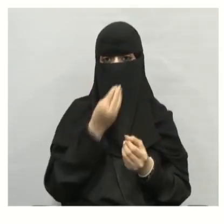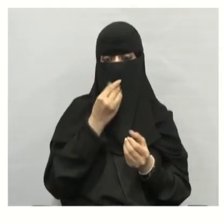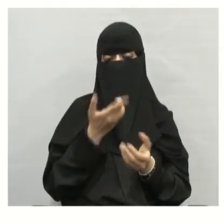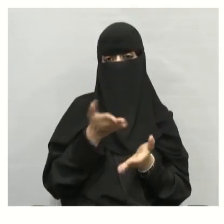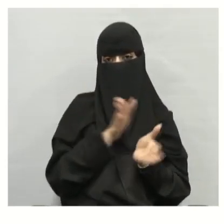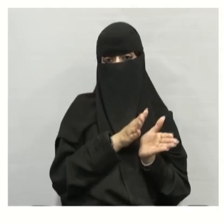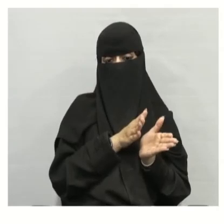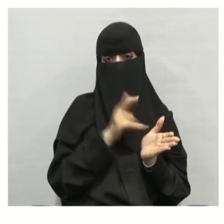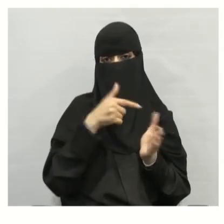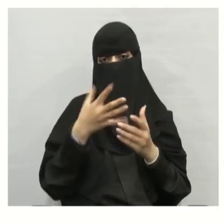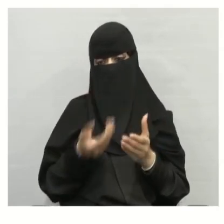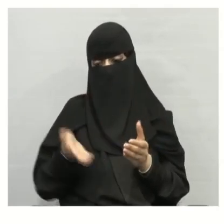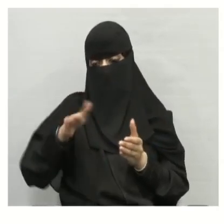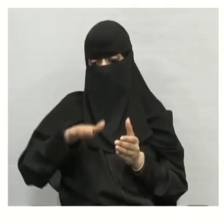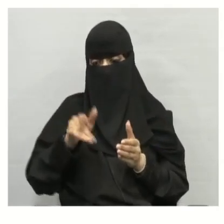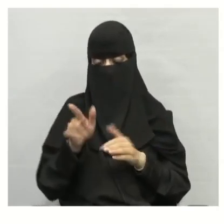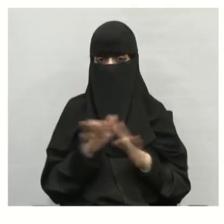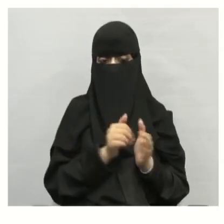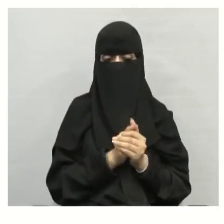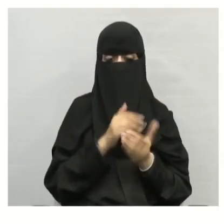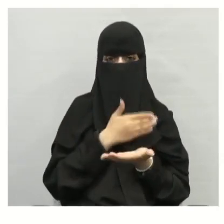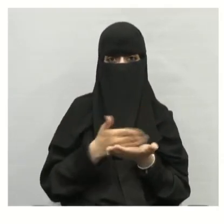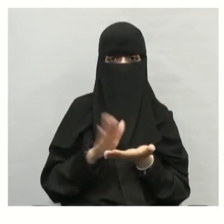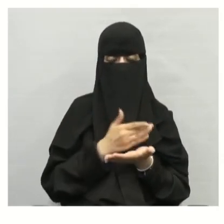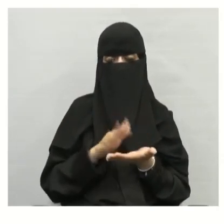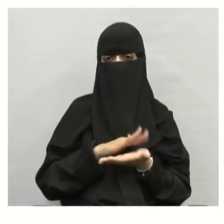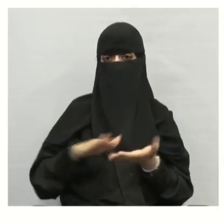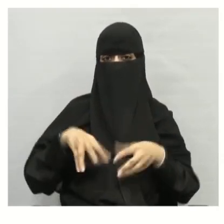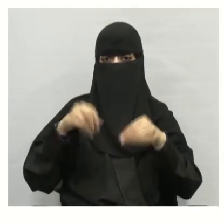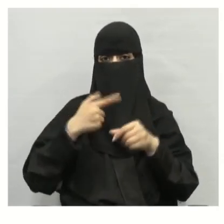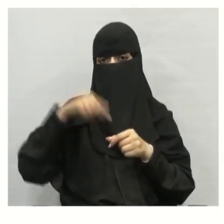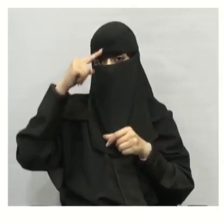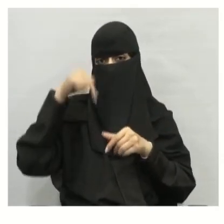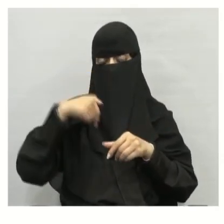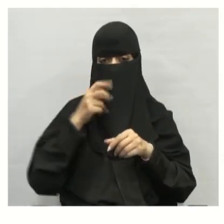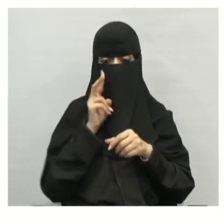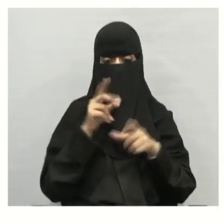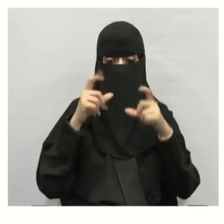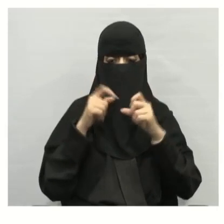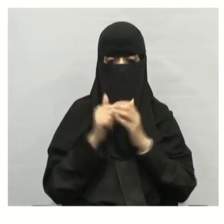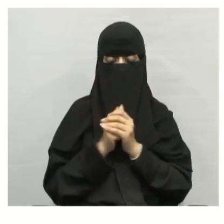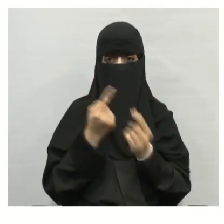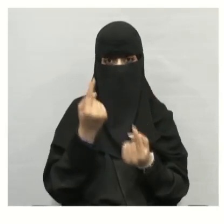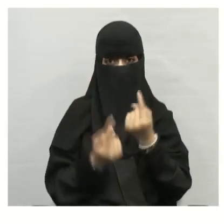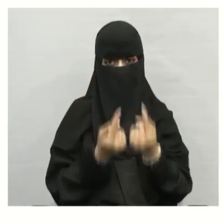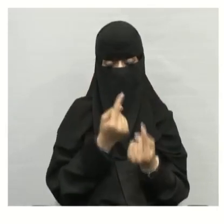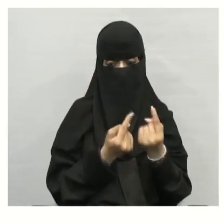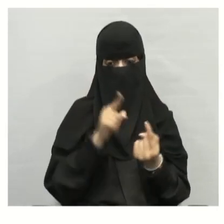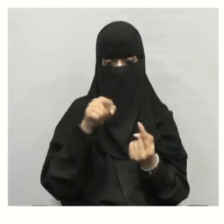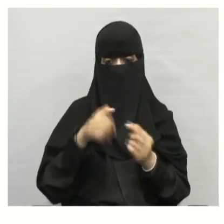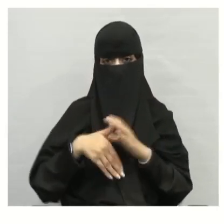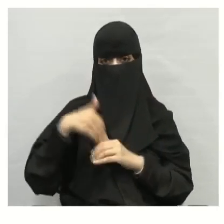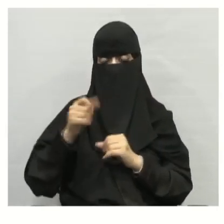هذه البقايا وانهائها من الأرض مثل لنشاهد هذه الصورة نباتات هنا